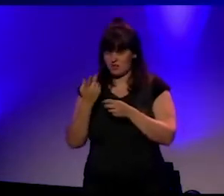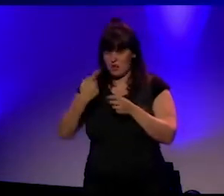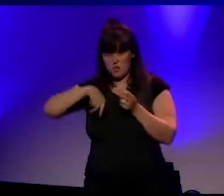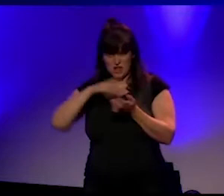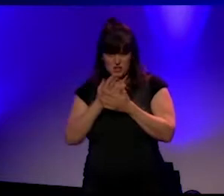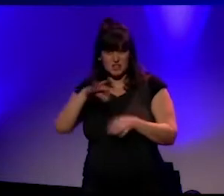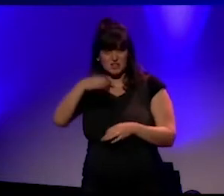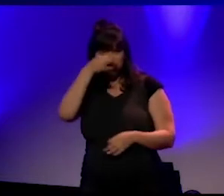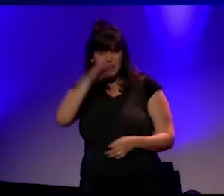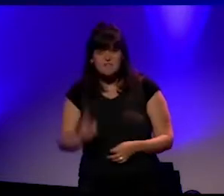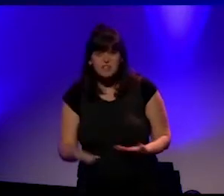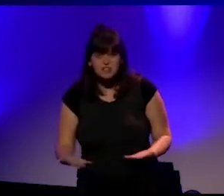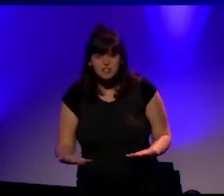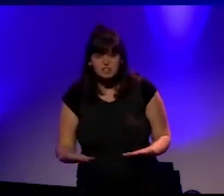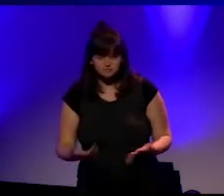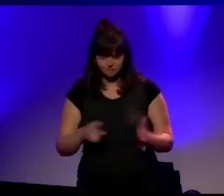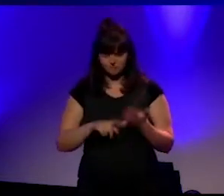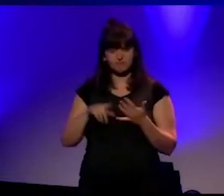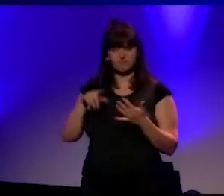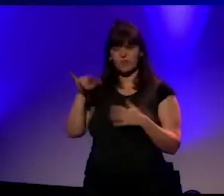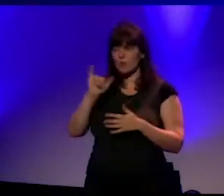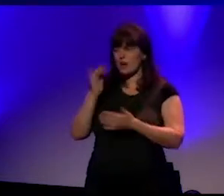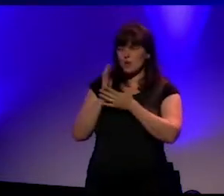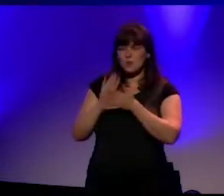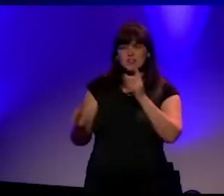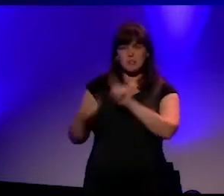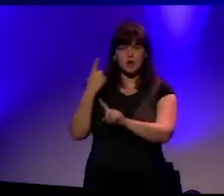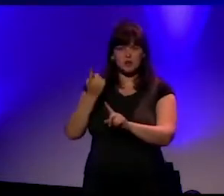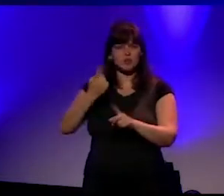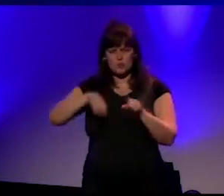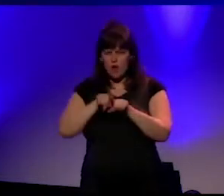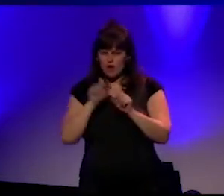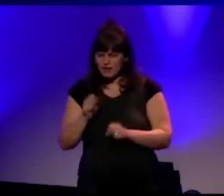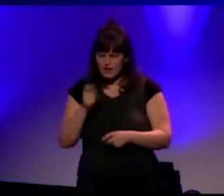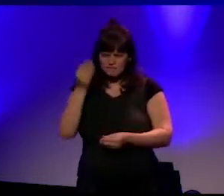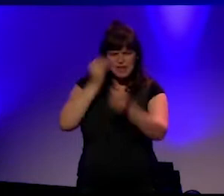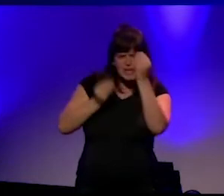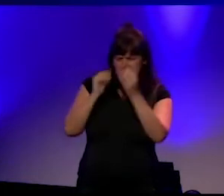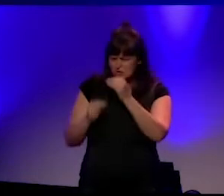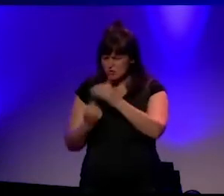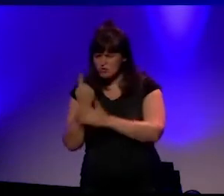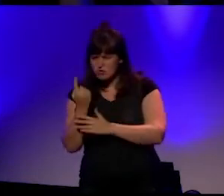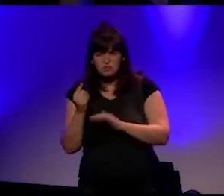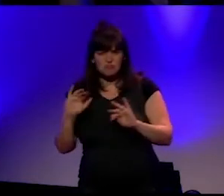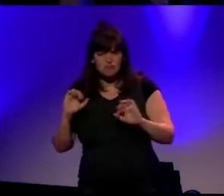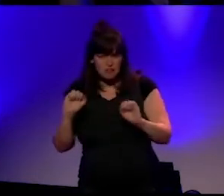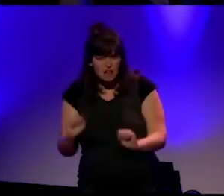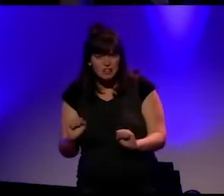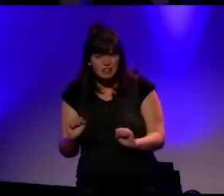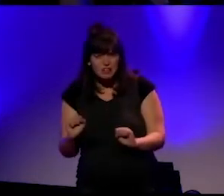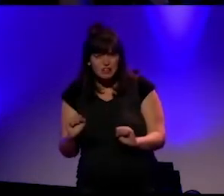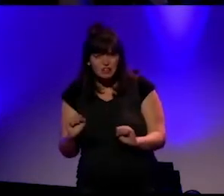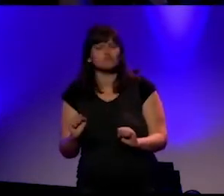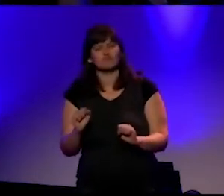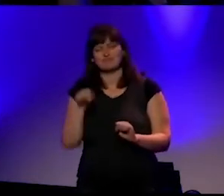Kunnen we leren, kunnen we groeien uit wat zich voorgedaan heeft? En die laatste vraag, kijk, die wil ik direct en wellicht samen met u volmondig